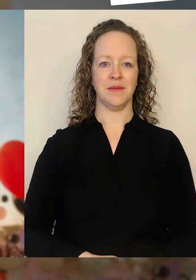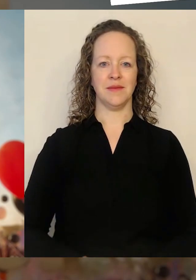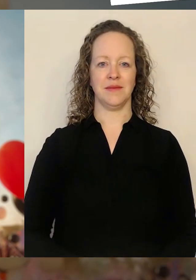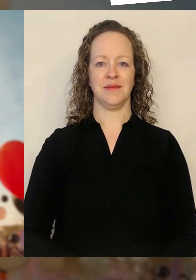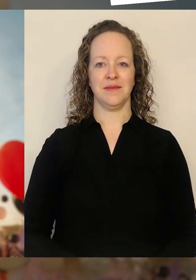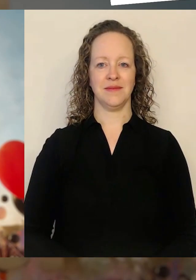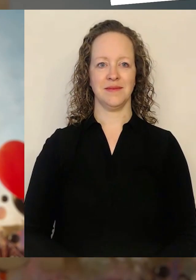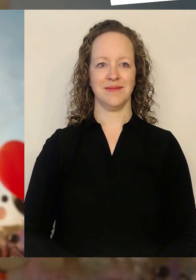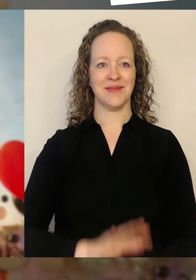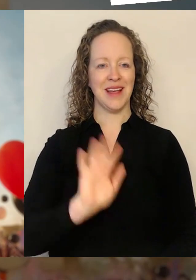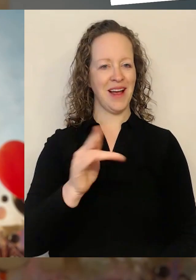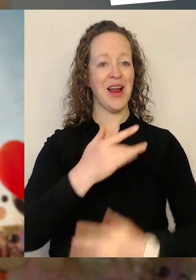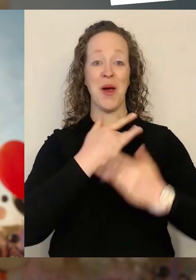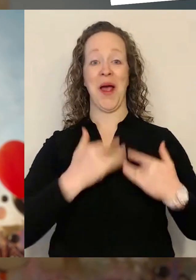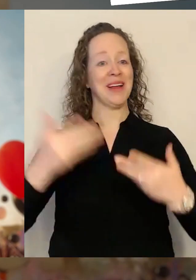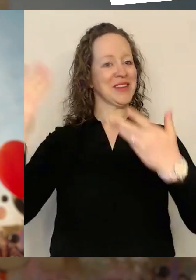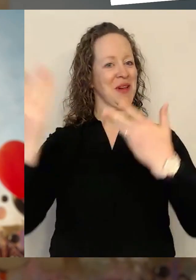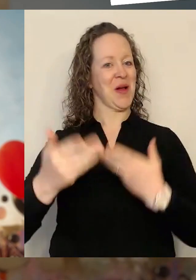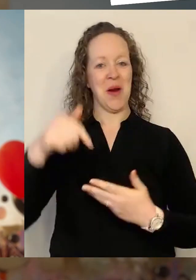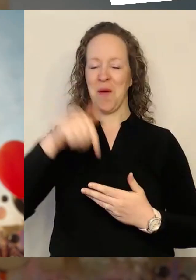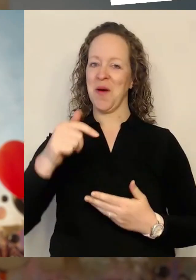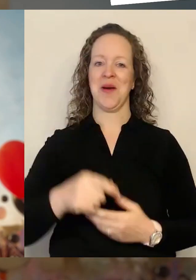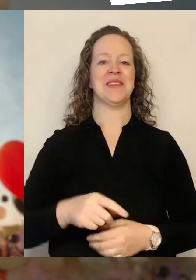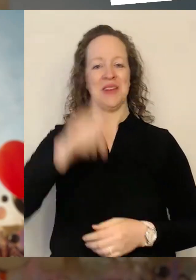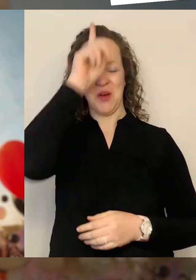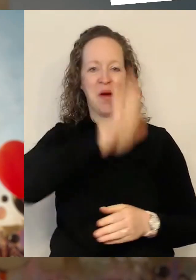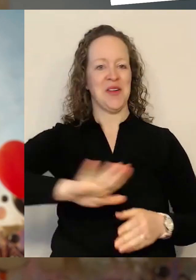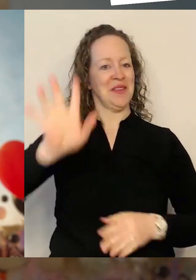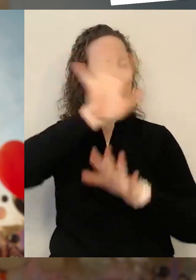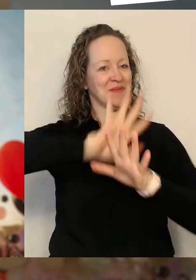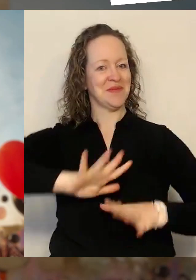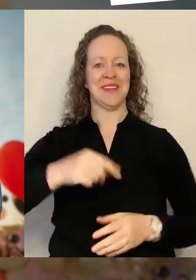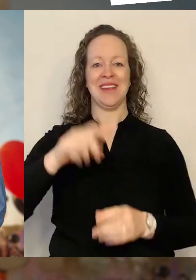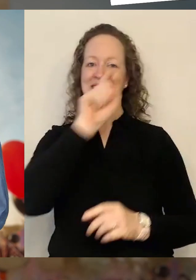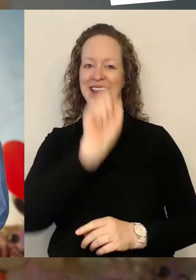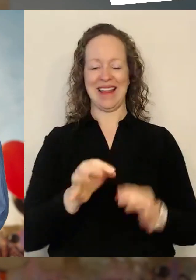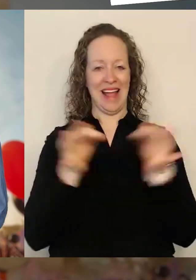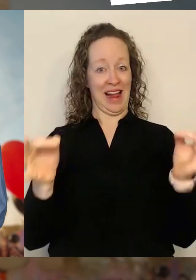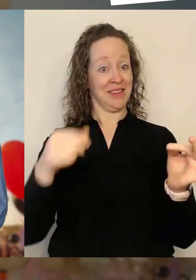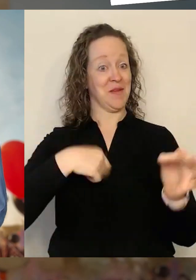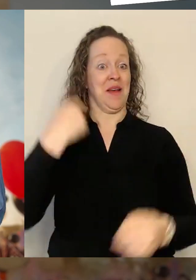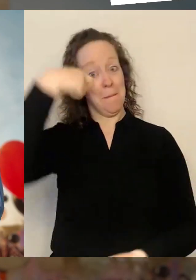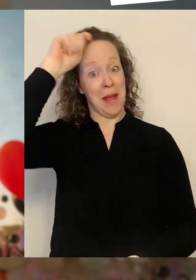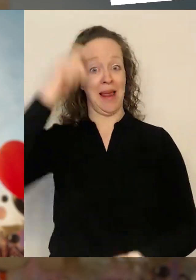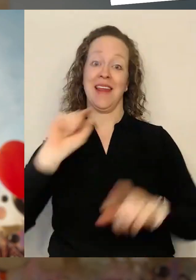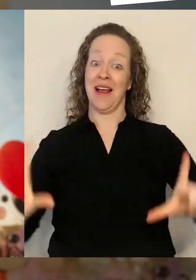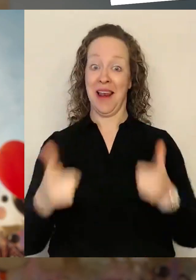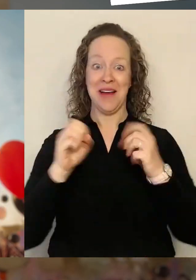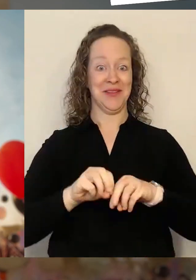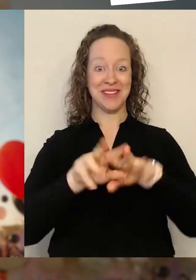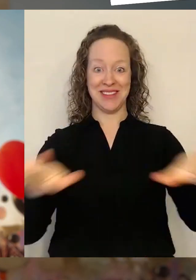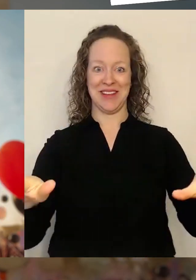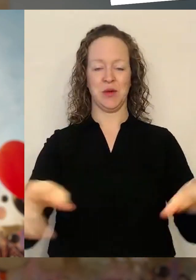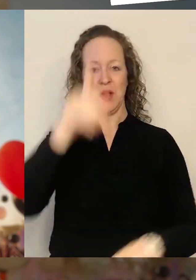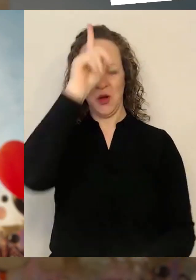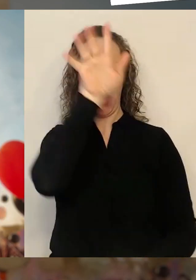Hallo und herzlich willkommen zum bundesweiten Digitaltag live aus Berlin. In ganz Deutschland können die Menschen heute